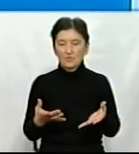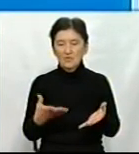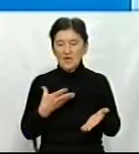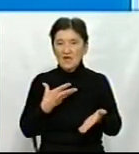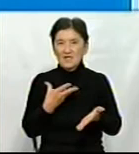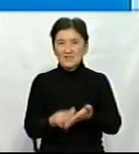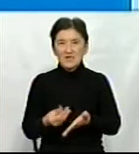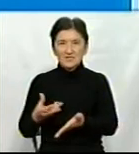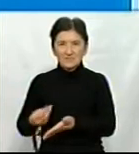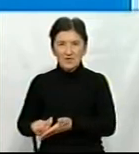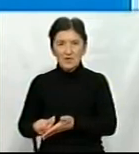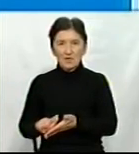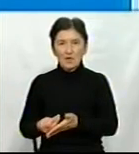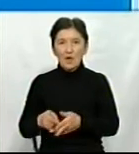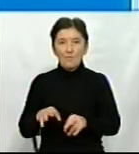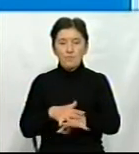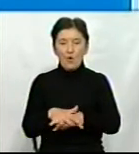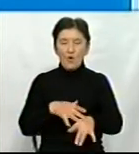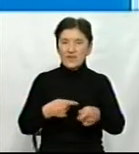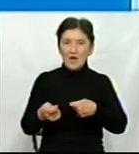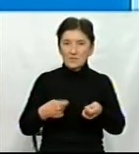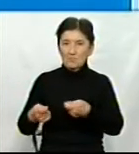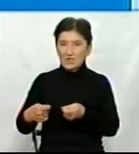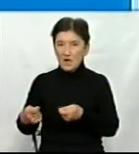ярмарках і ринках,